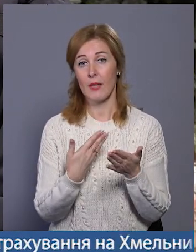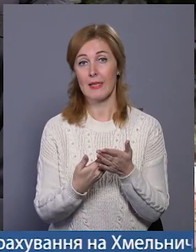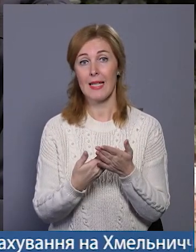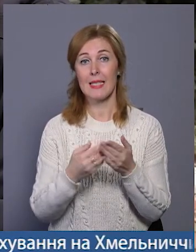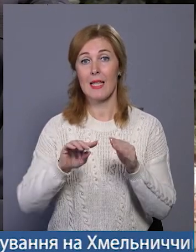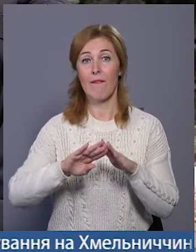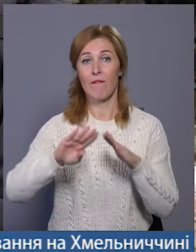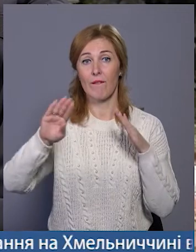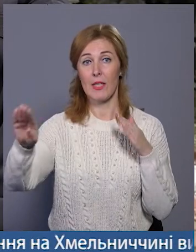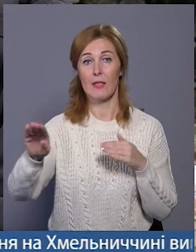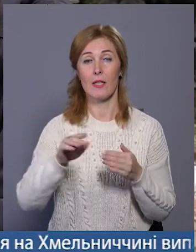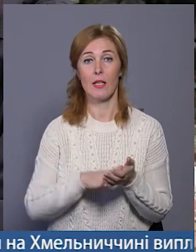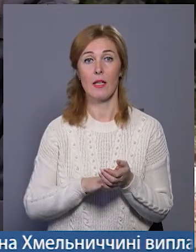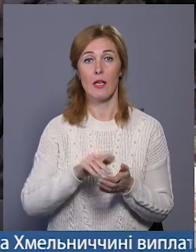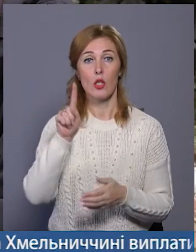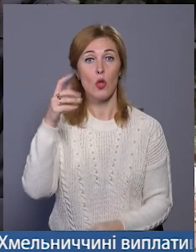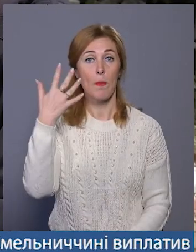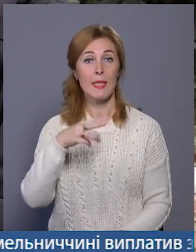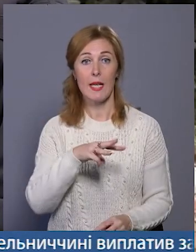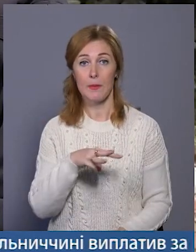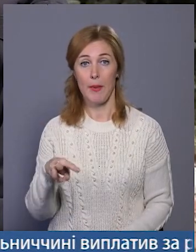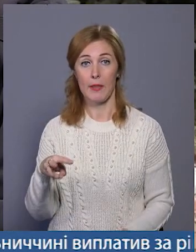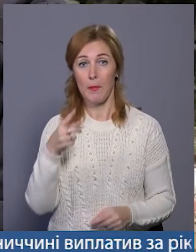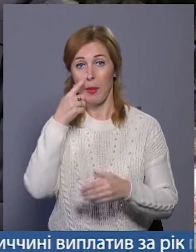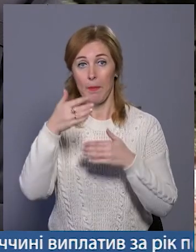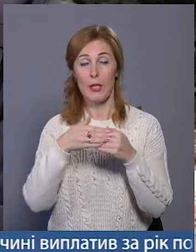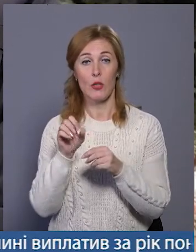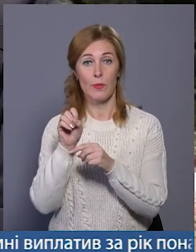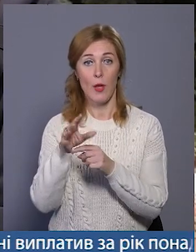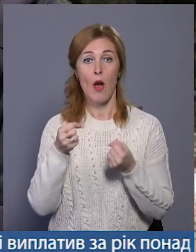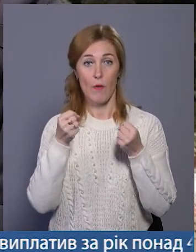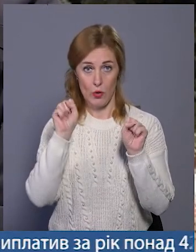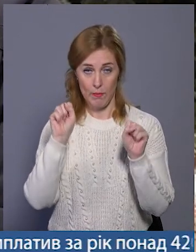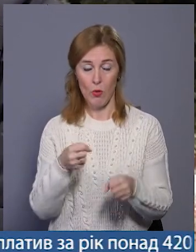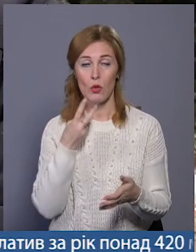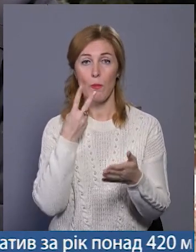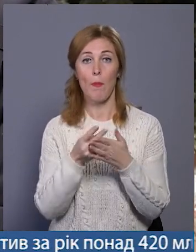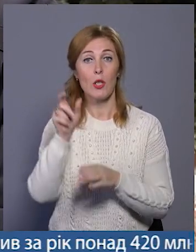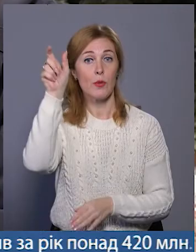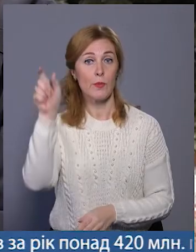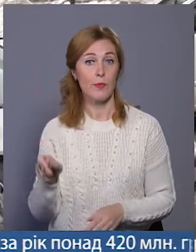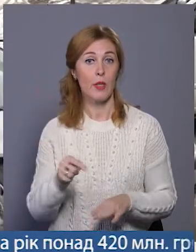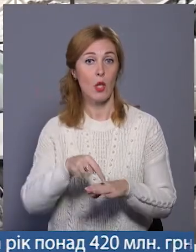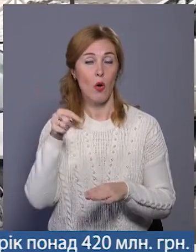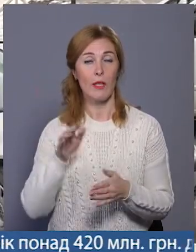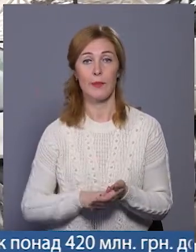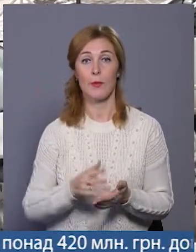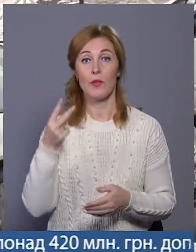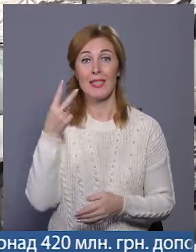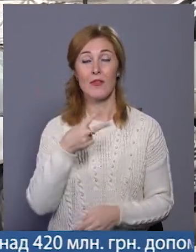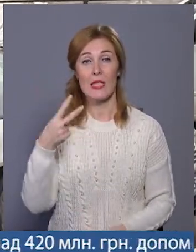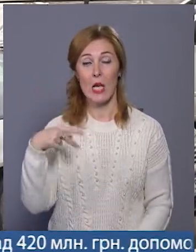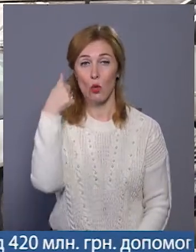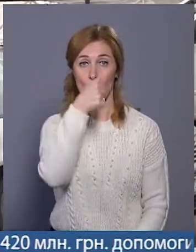відстані 130-150 метрів при ближньому включенні світлофар водій вже може побачити пішохот і відповідно реагувати. У 2020